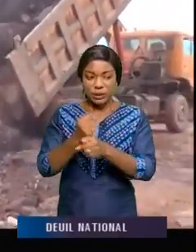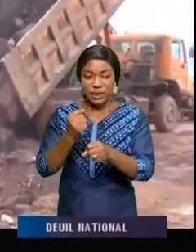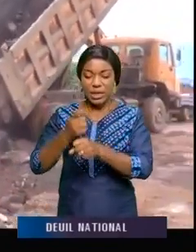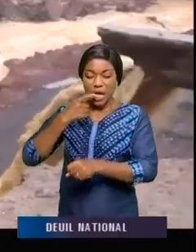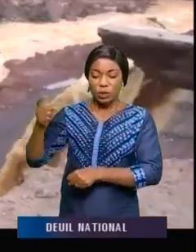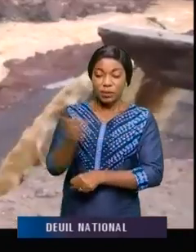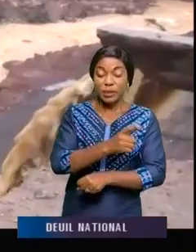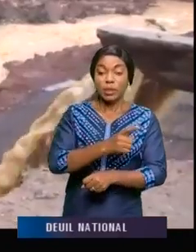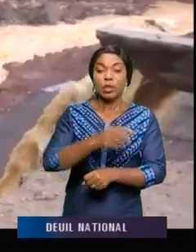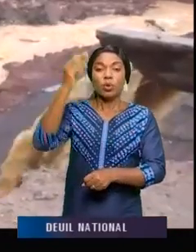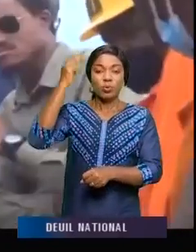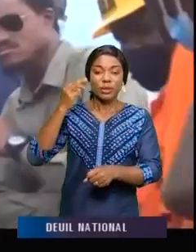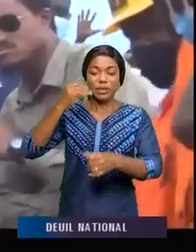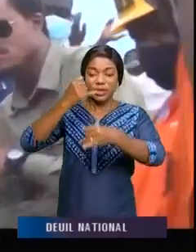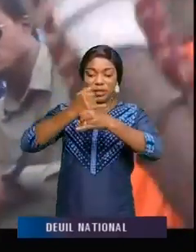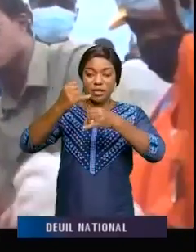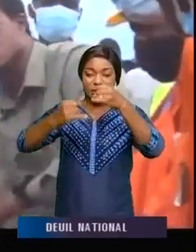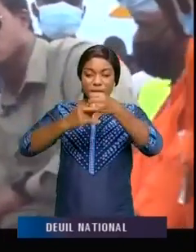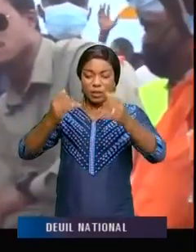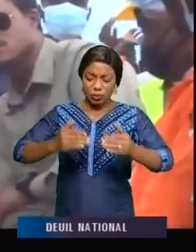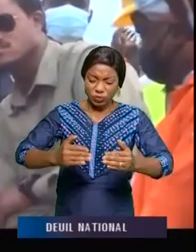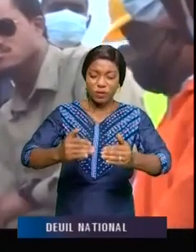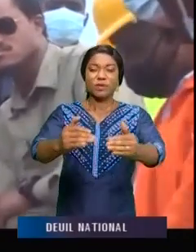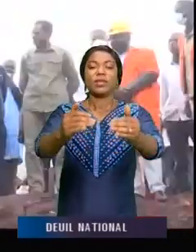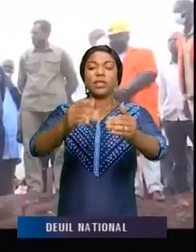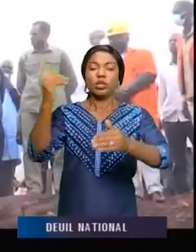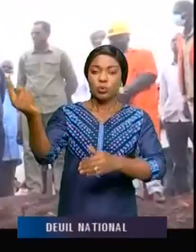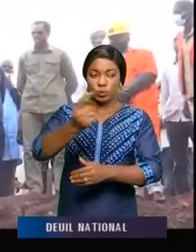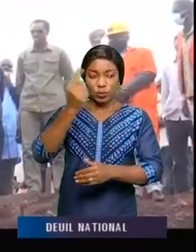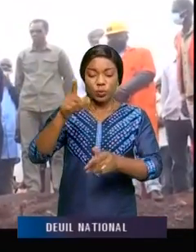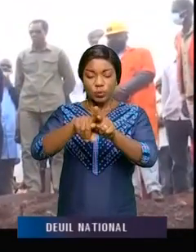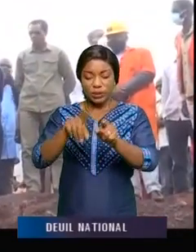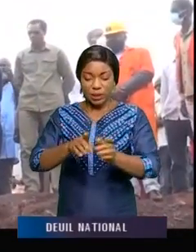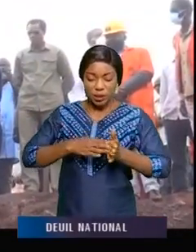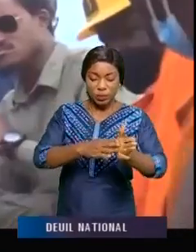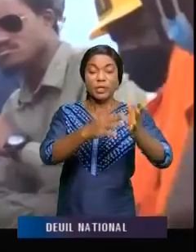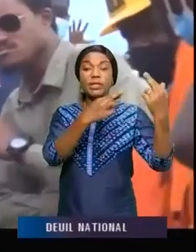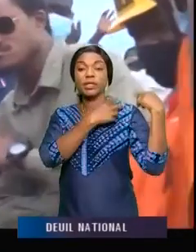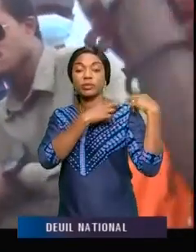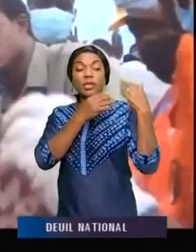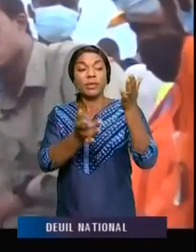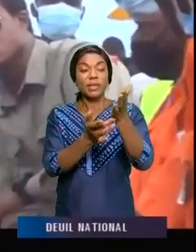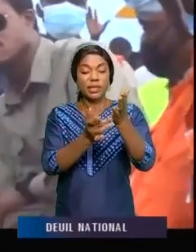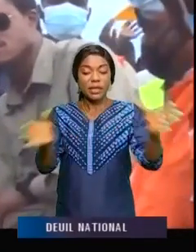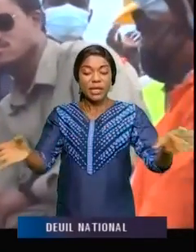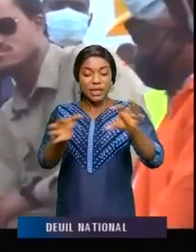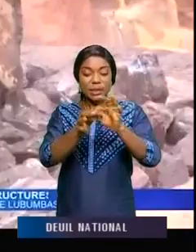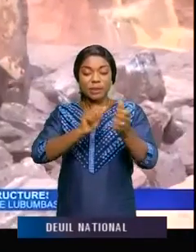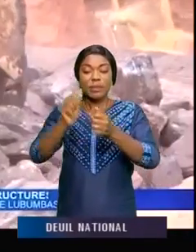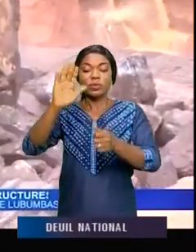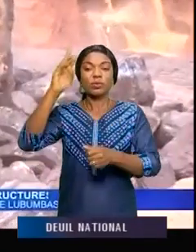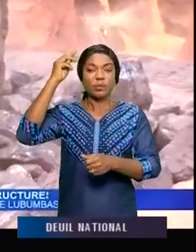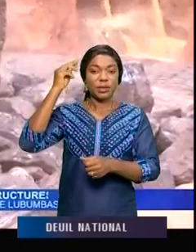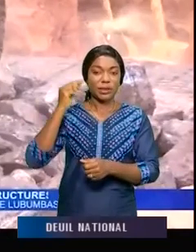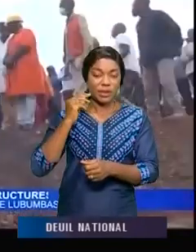des infrastructures d'en assurer un suivi régulier. Accompagné des responsables des services techniques attachés à son ministère, Miguel